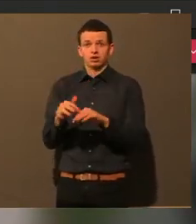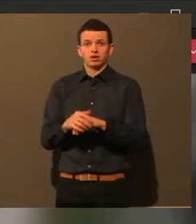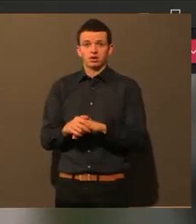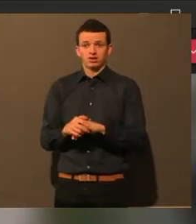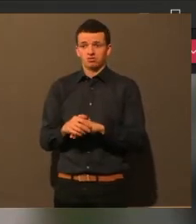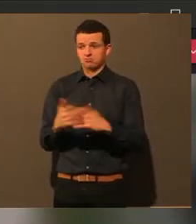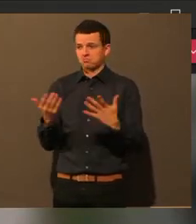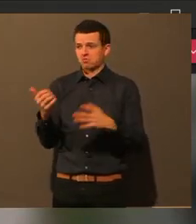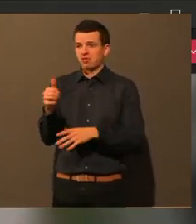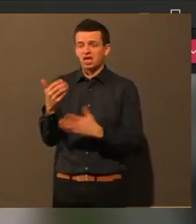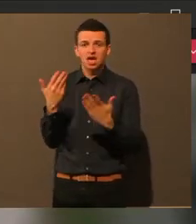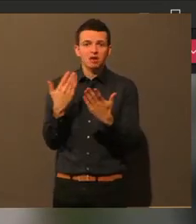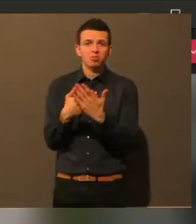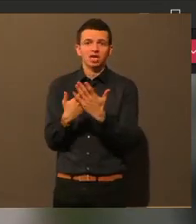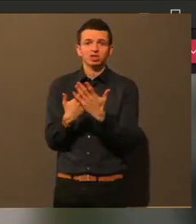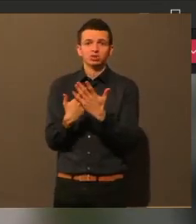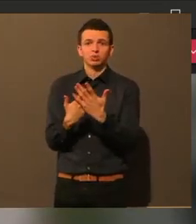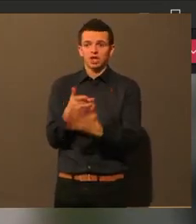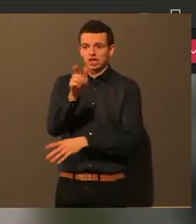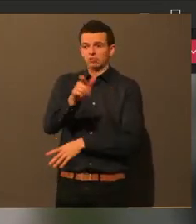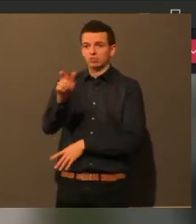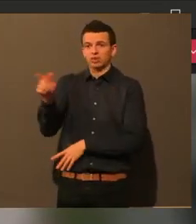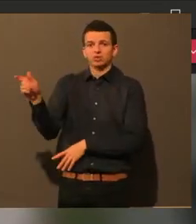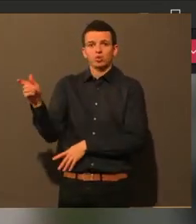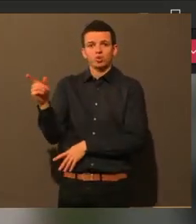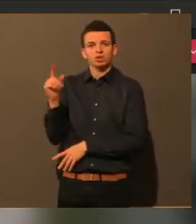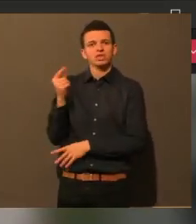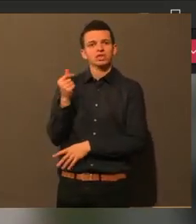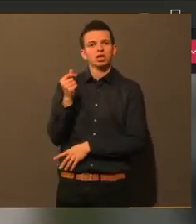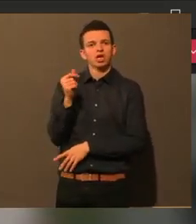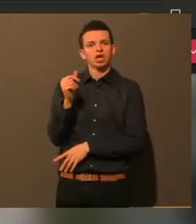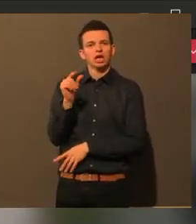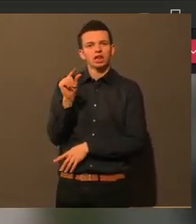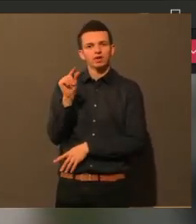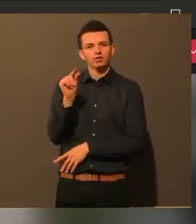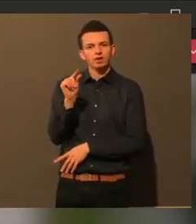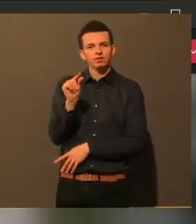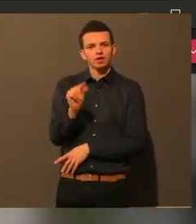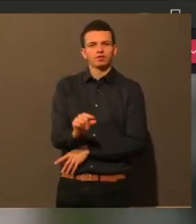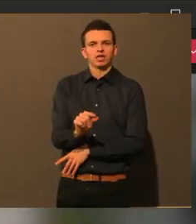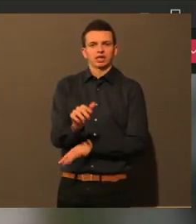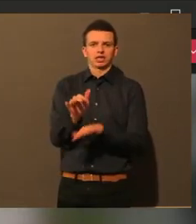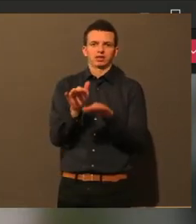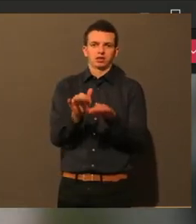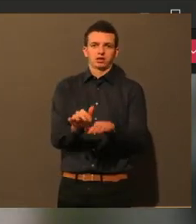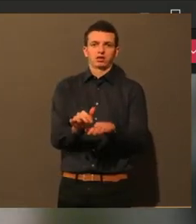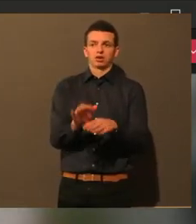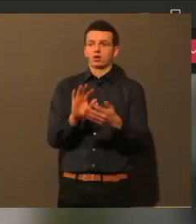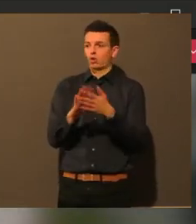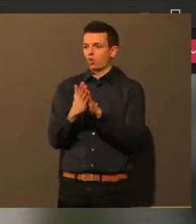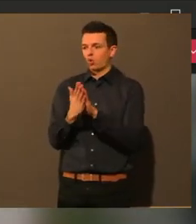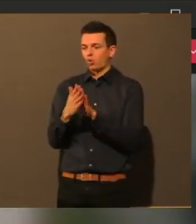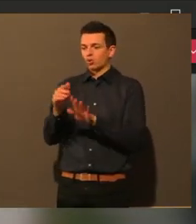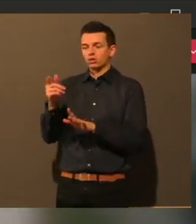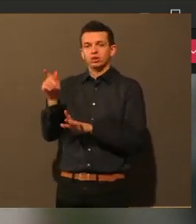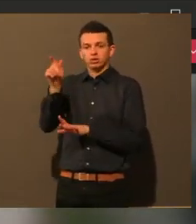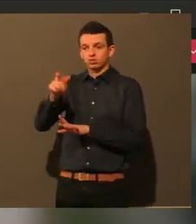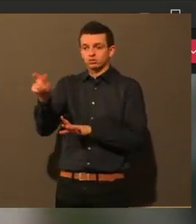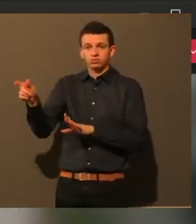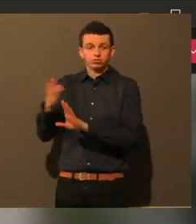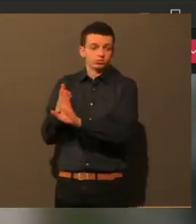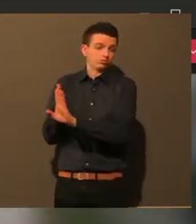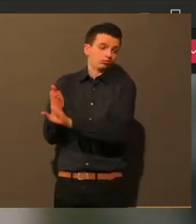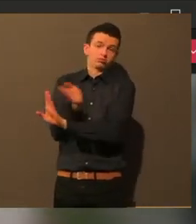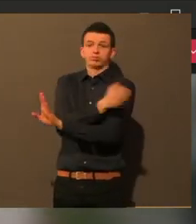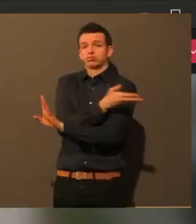vielleicht in finanzieller Not sind und auch in finanzielle Not geraten sind. Oder auch Menschen, die vielleicht vorher schon sehr